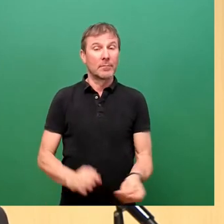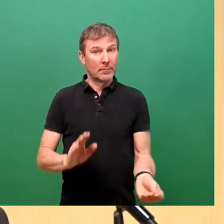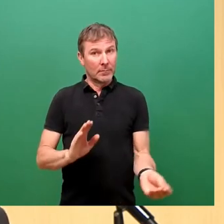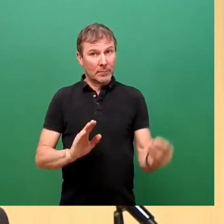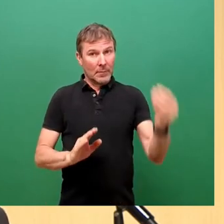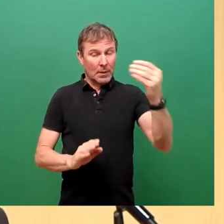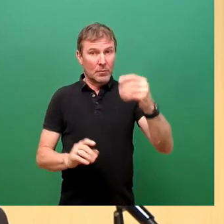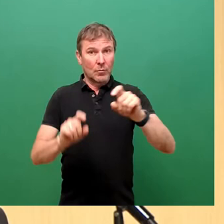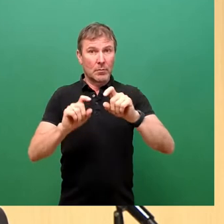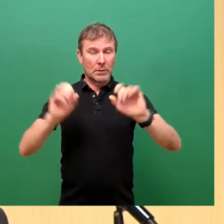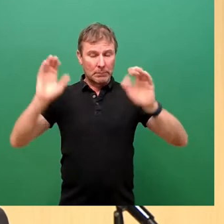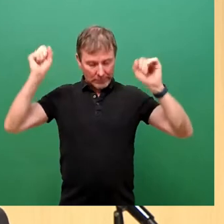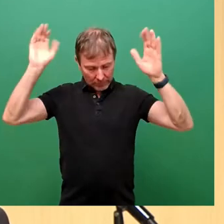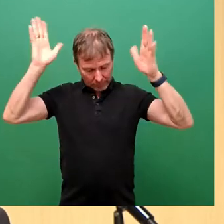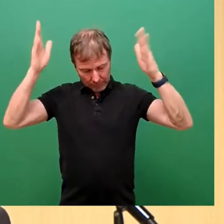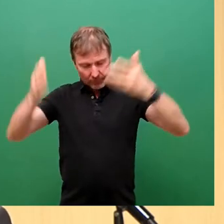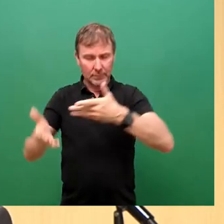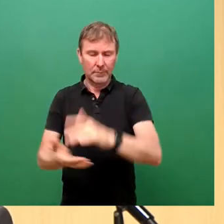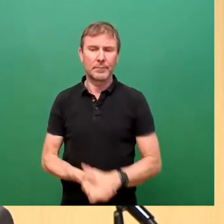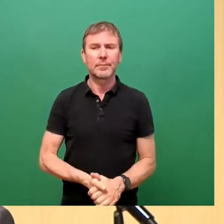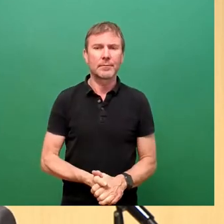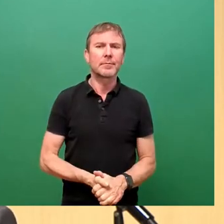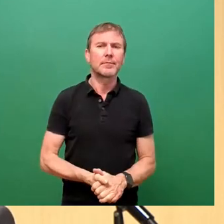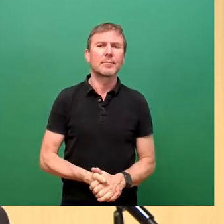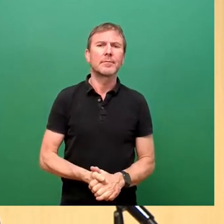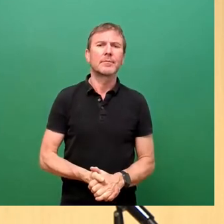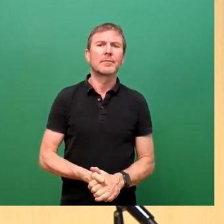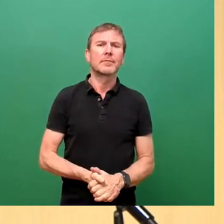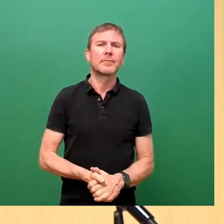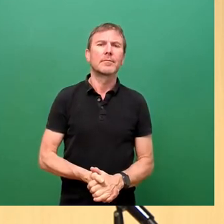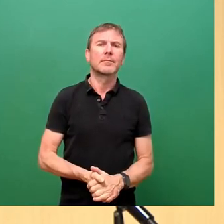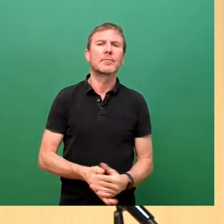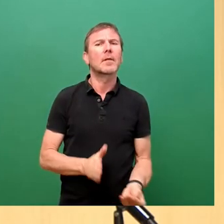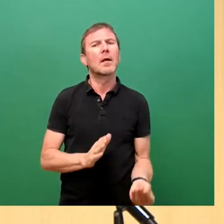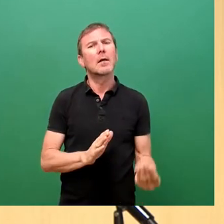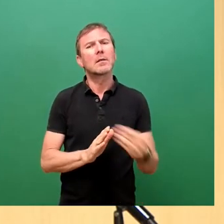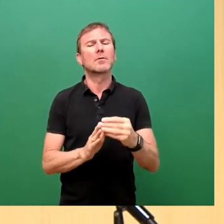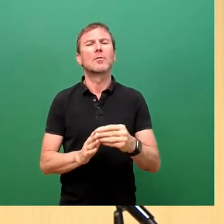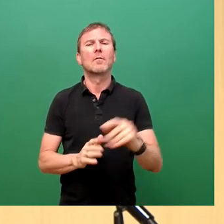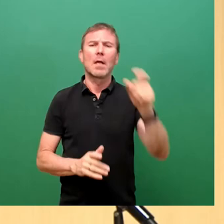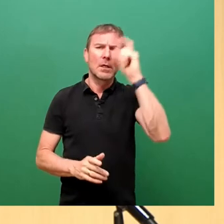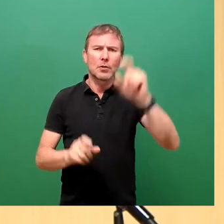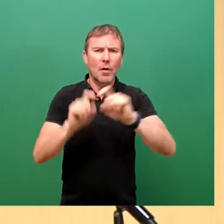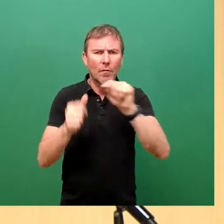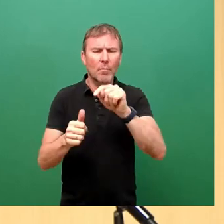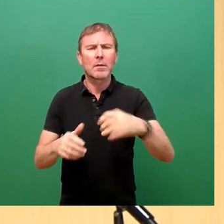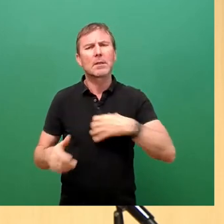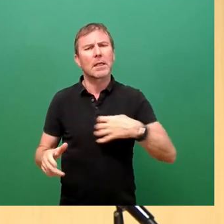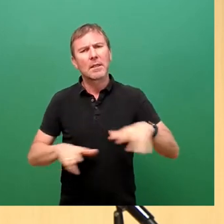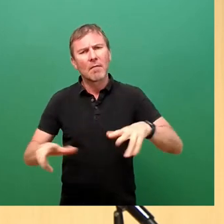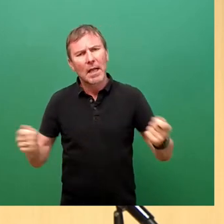wie Linde Engineering, die Dresdner Verkehrsbetriebe, die